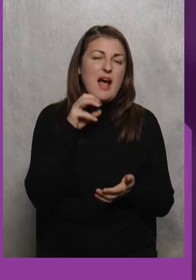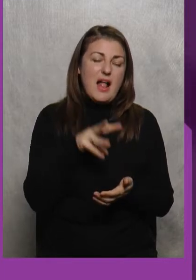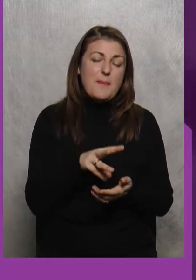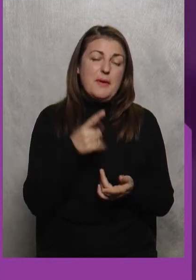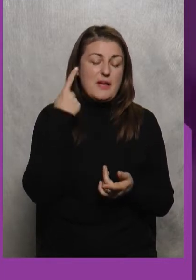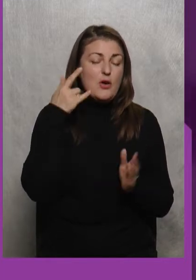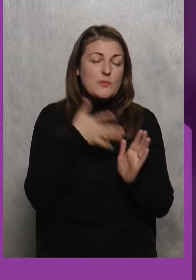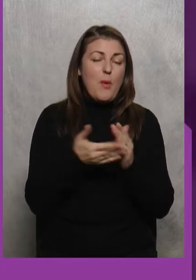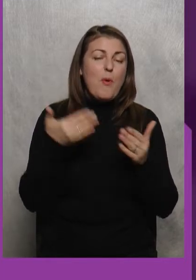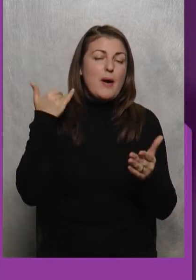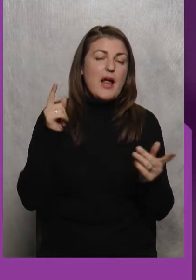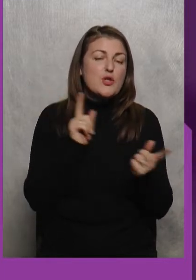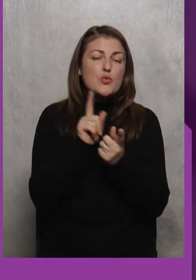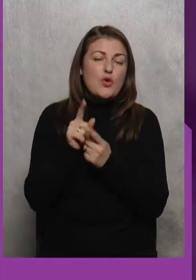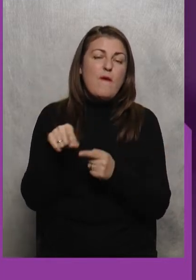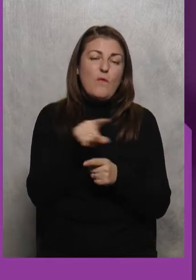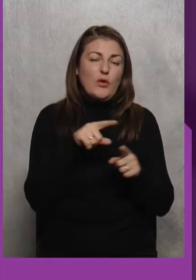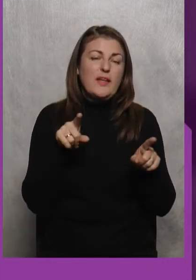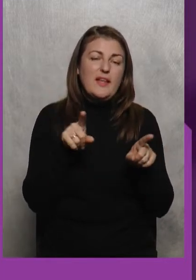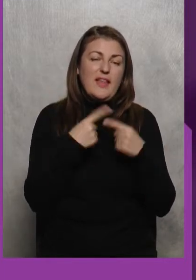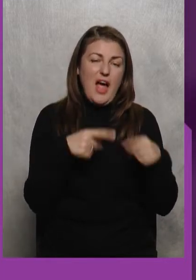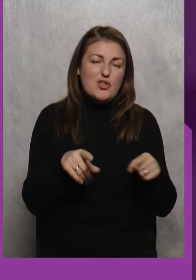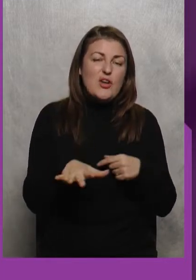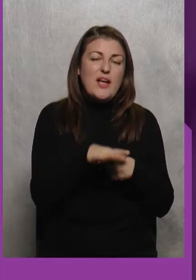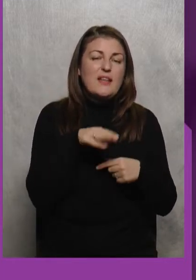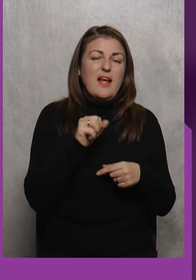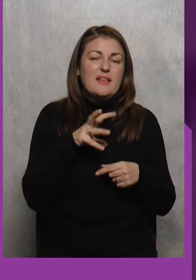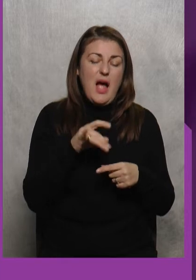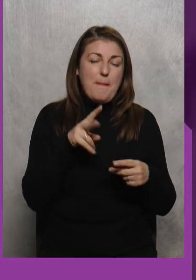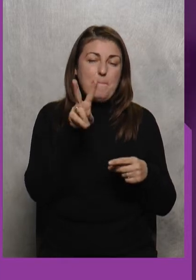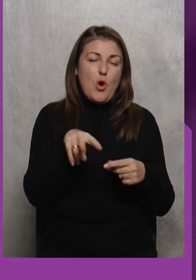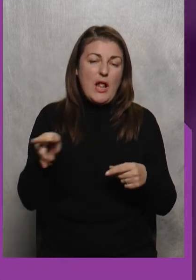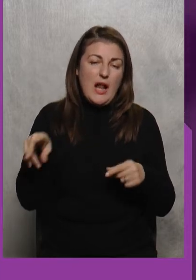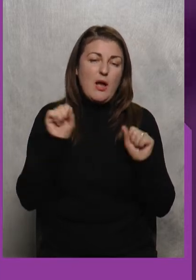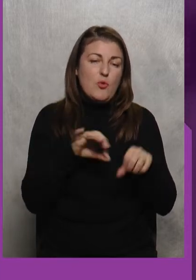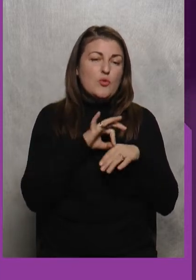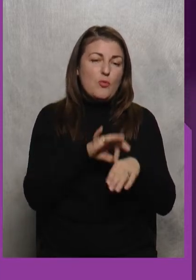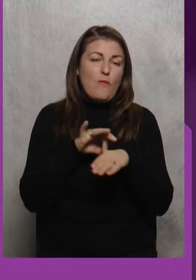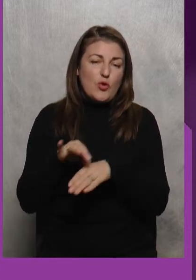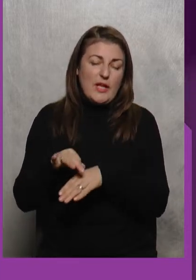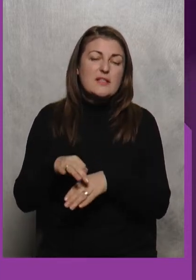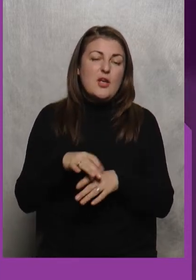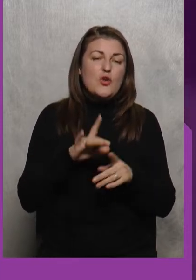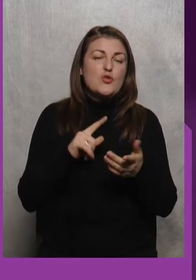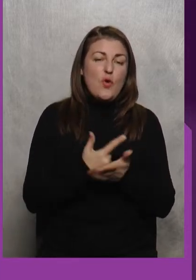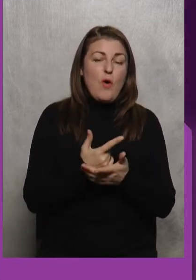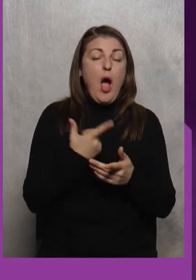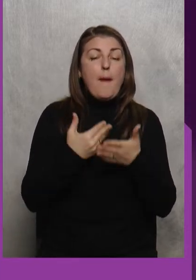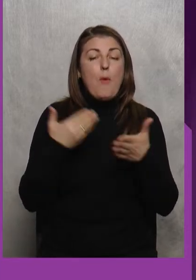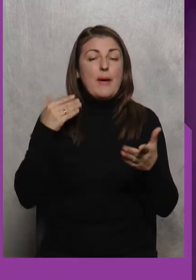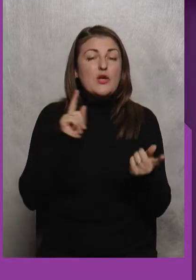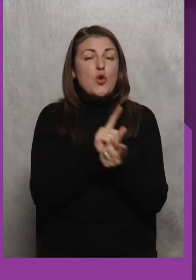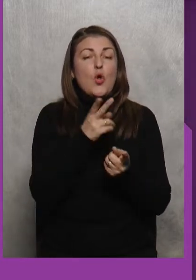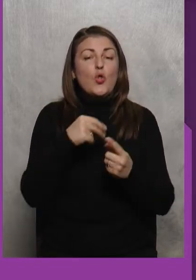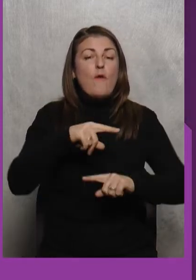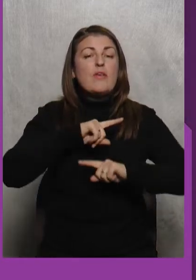Попередні сутички Так Вони на інших татамі Паралельно Можуть Проводитись Ну Знову ж таки Попередні сутички